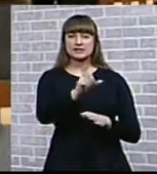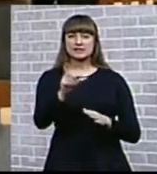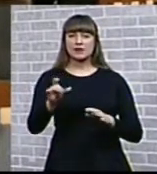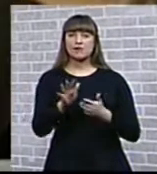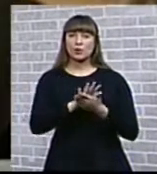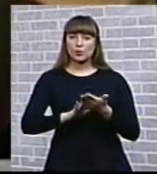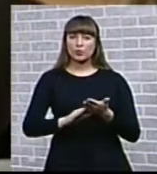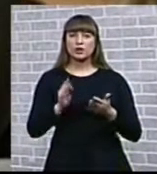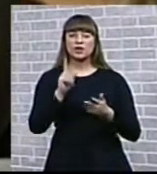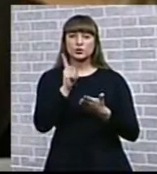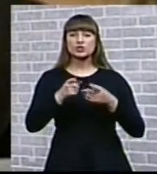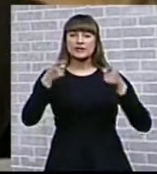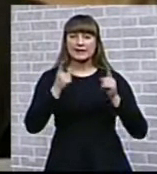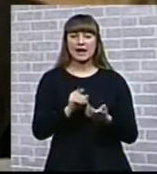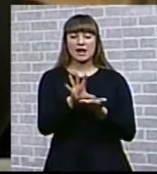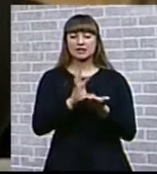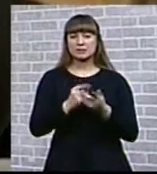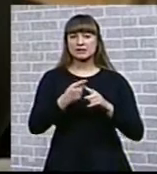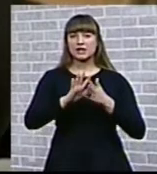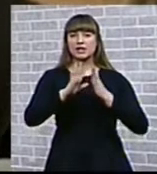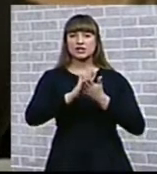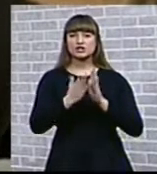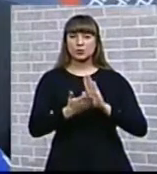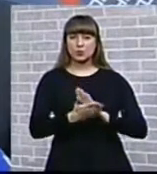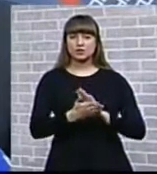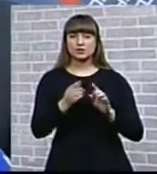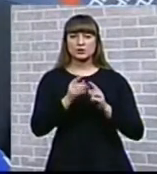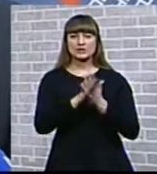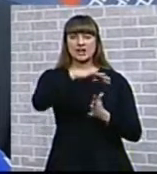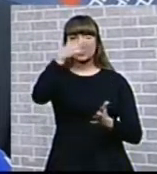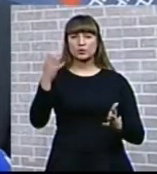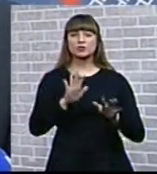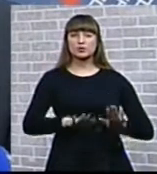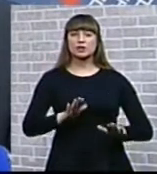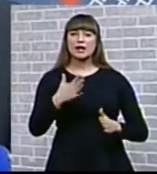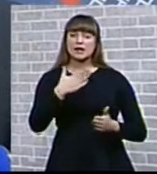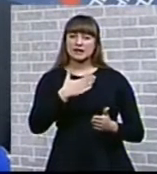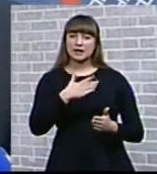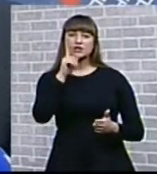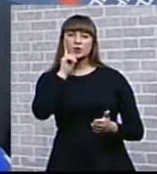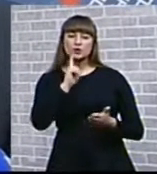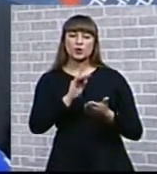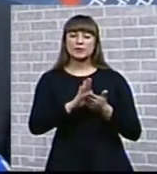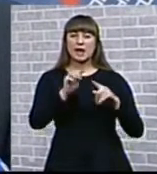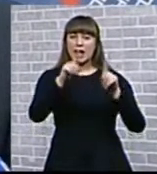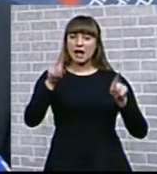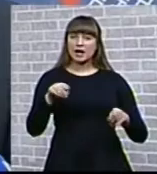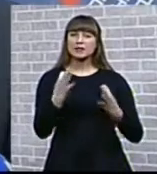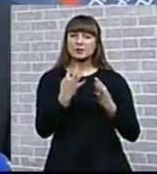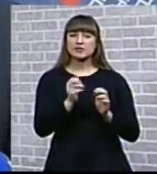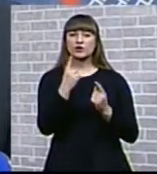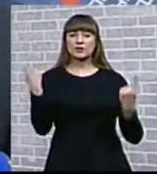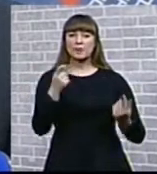уборка» должен реально отобразить ситуацию с захламленностью территорий. Наша интерактивная карта позволит обычному гражданину, рядом